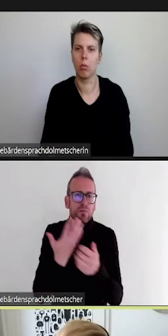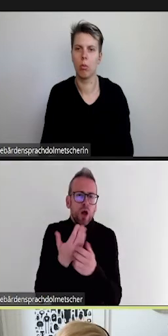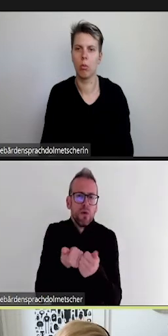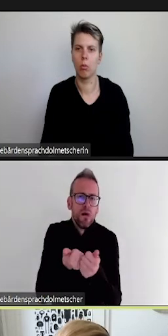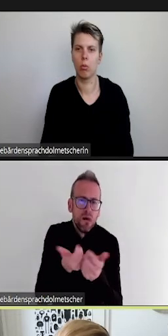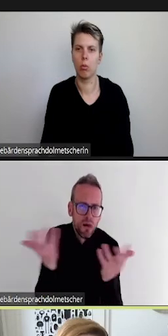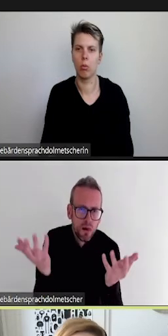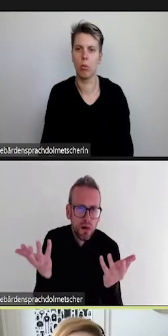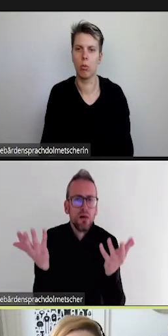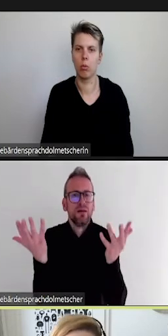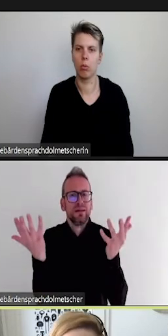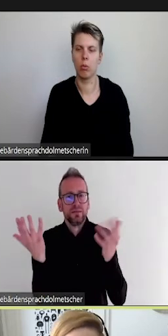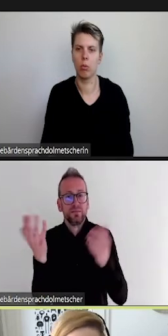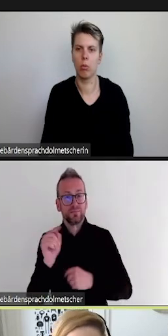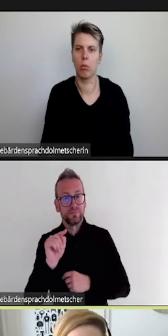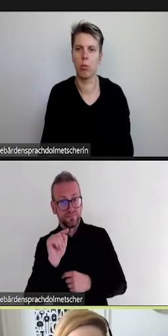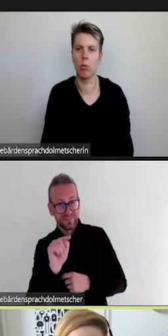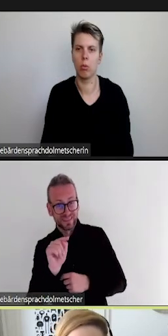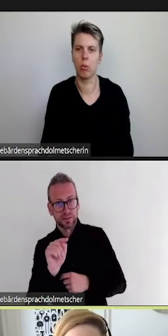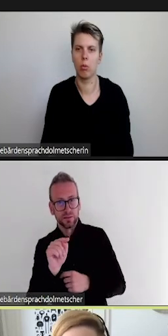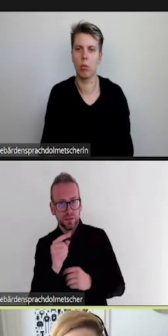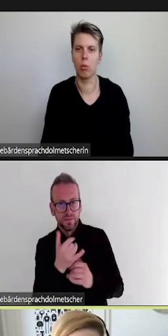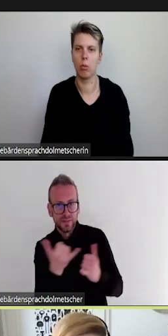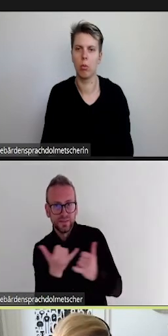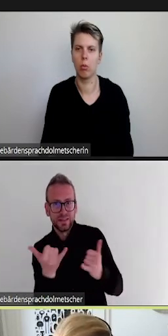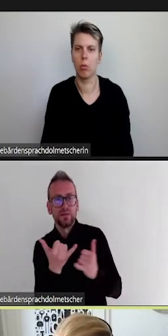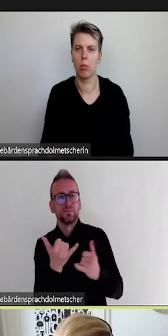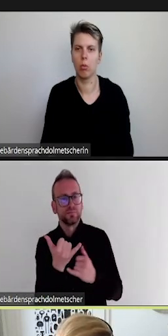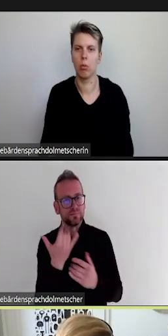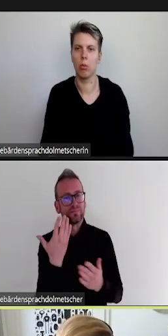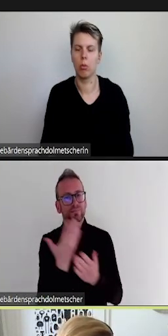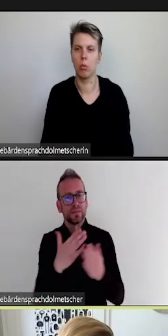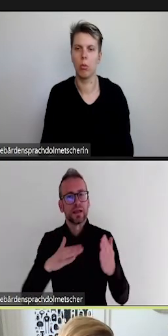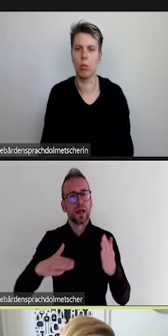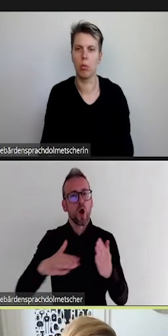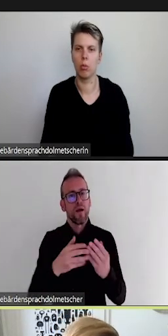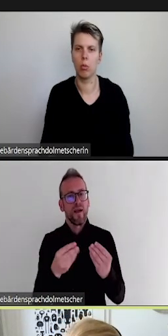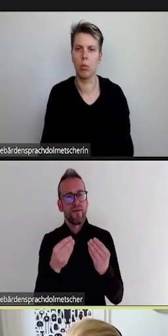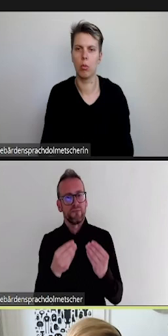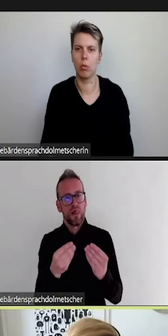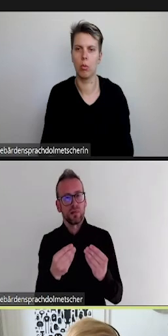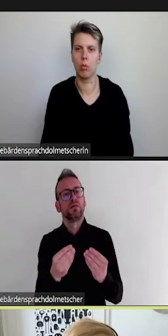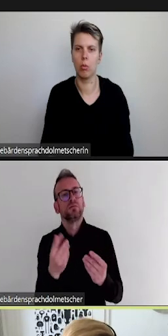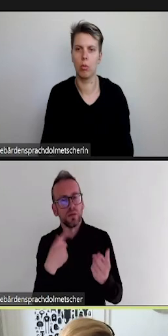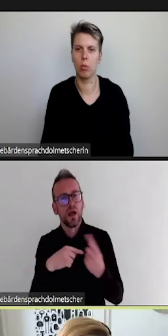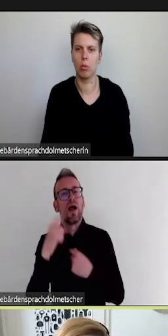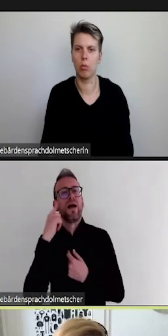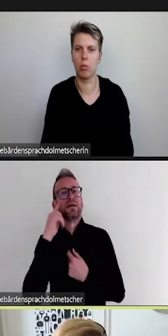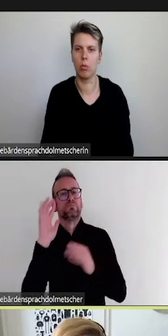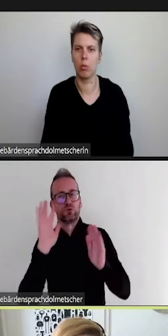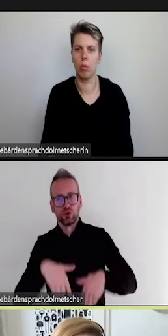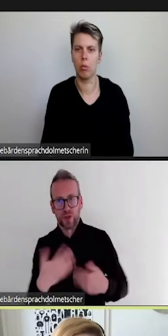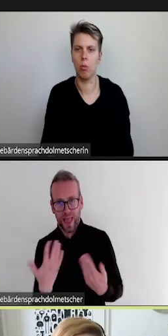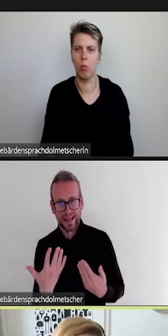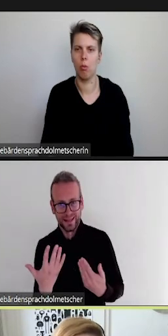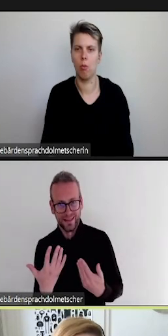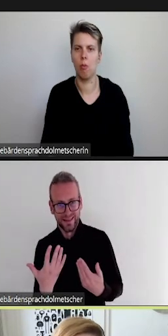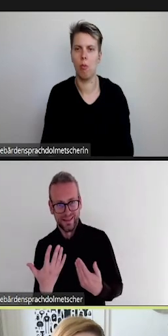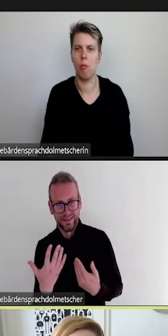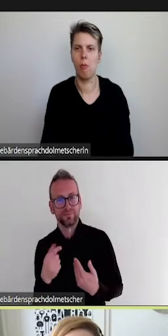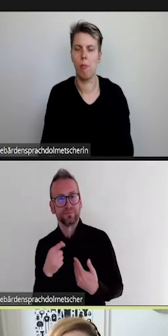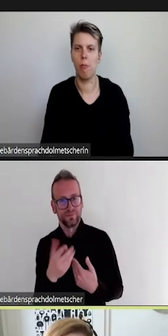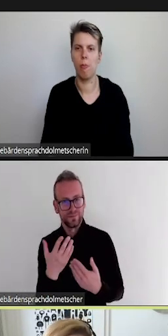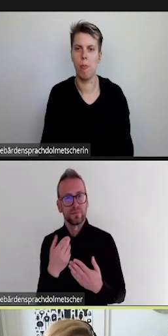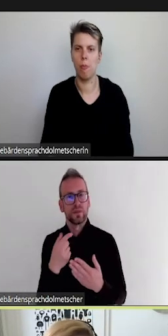es gab eine Landeslizenz, sodass es uns schlicht und ergreifend nichts gekostet hat. Das war für uns wichtig, da wir zur Umsetzung des Projekts